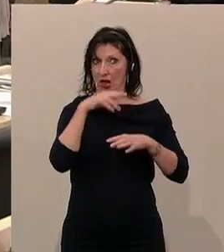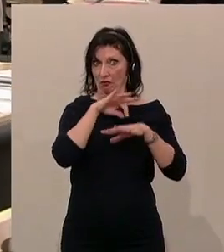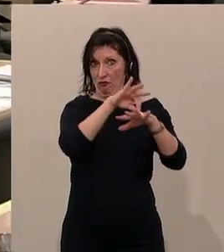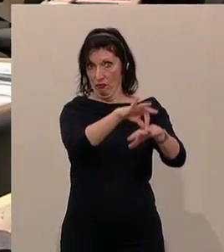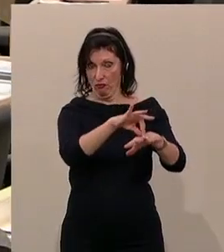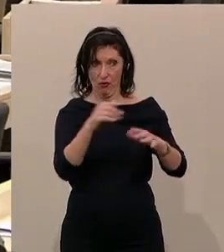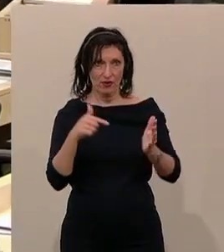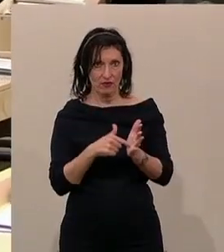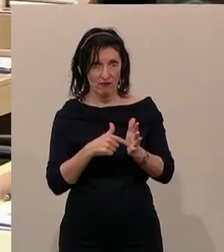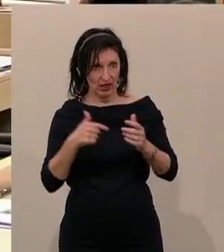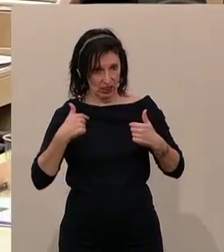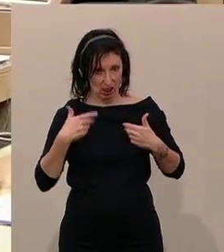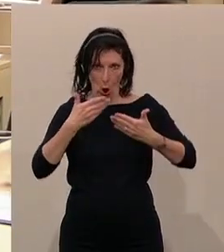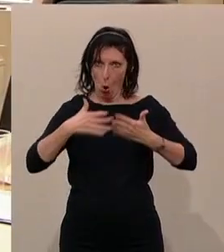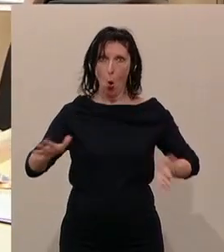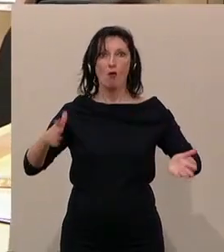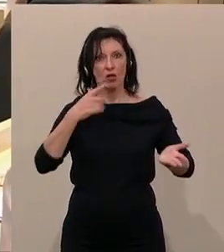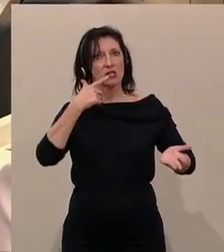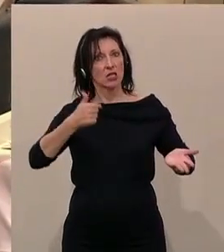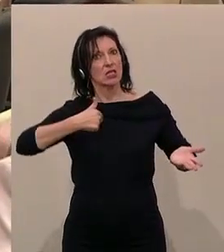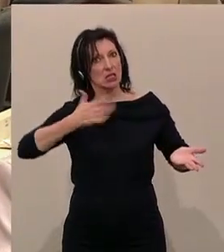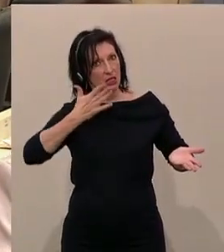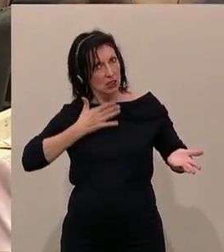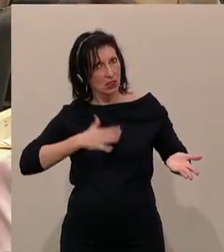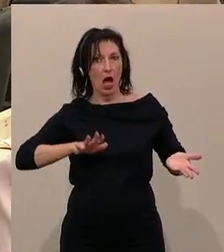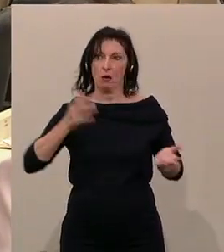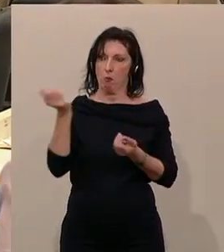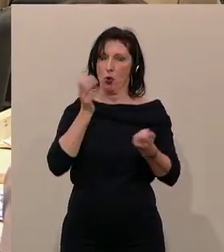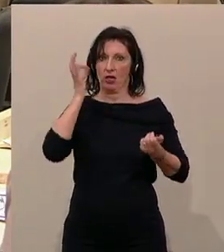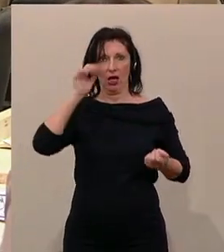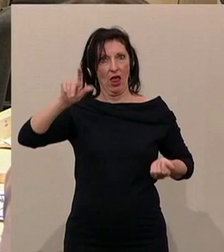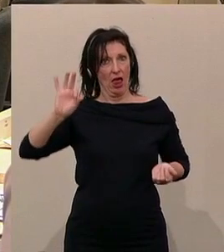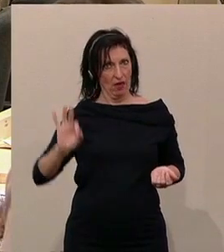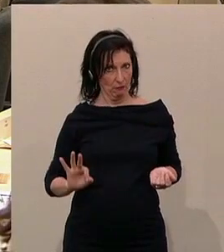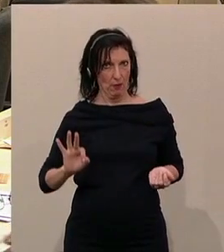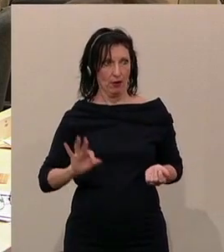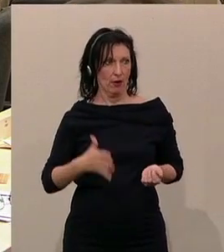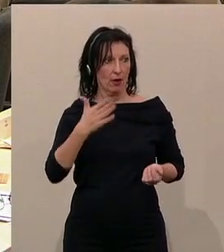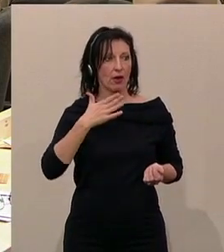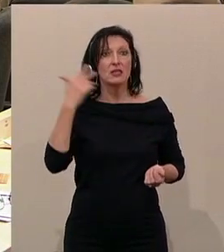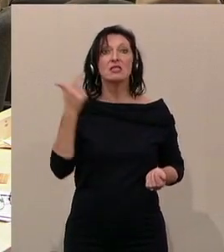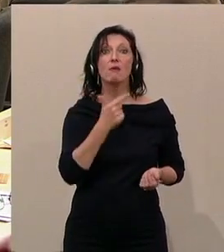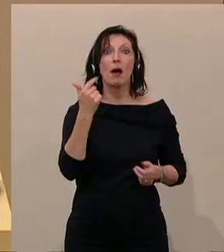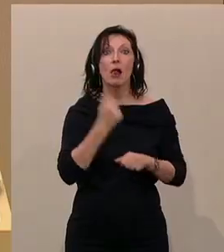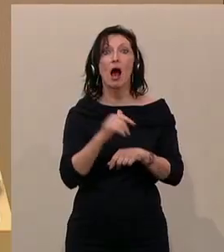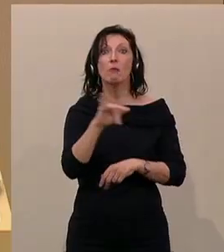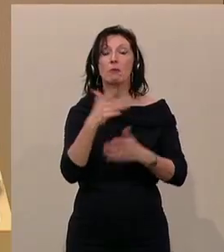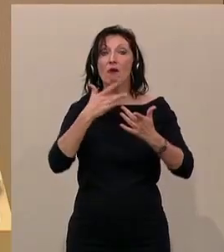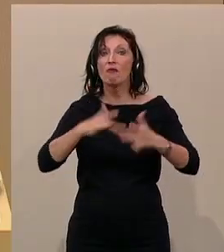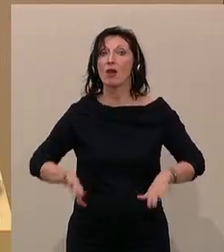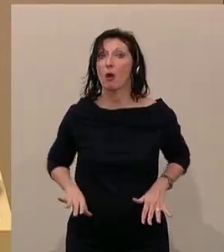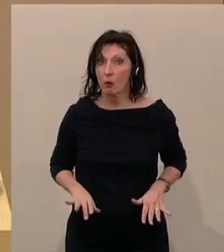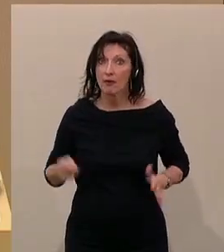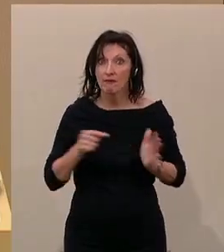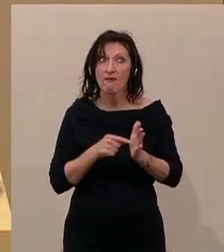meiner Bekennung, dass ich gerne freiheitliche Politikerin, Mandatarin bin, habe ich zweimal meine Arbeitsstelle deshalb verloren, weil